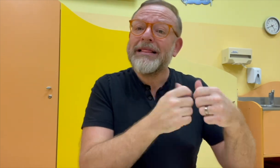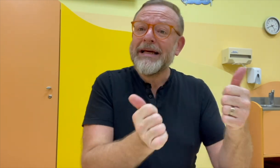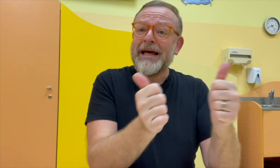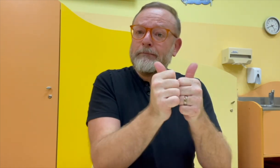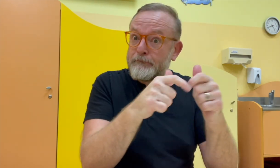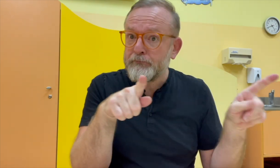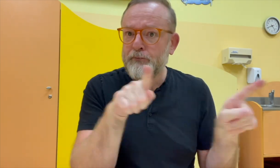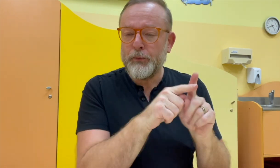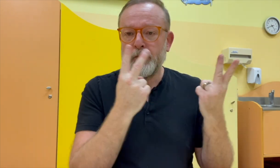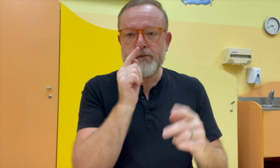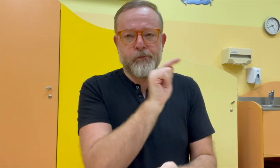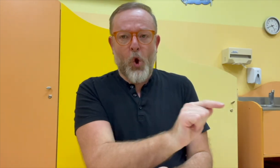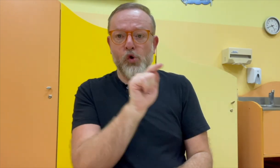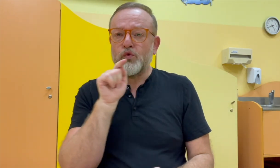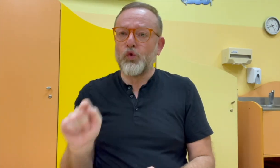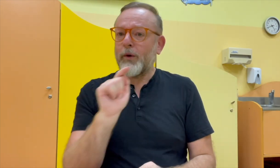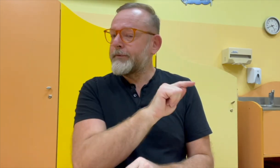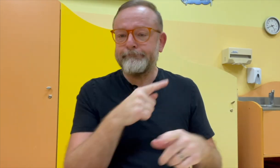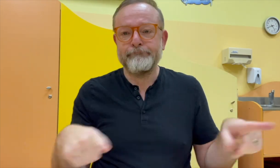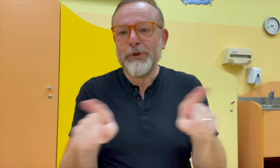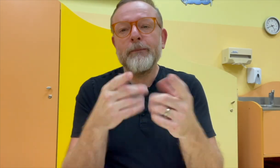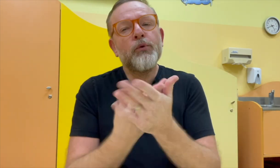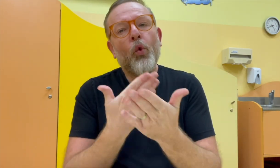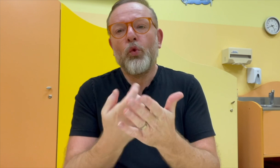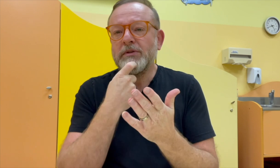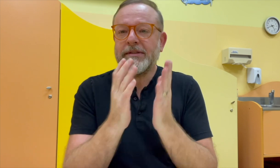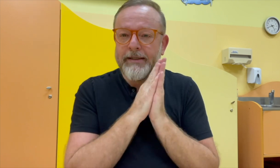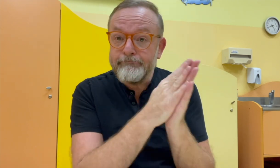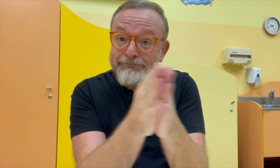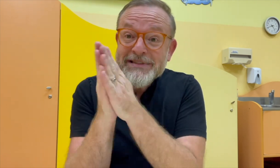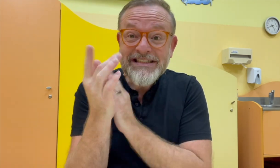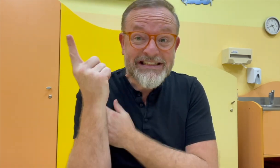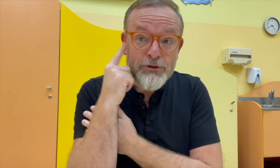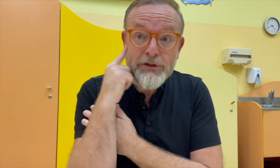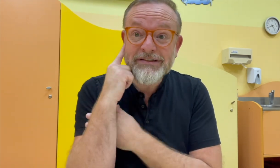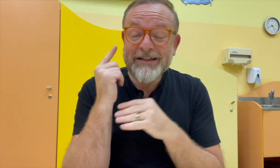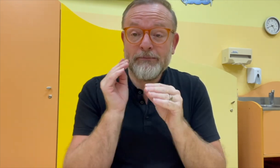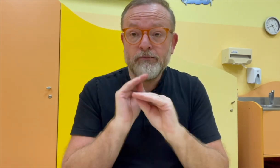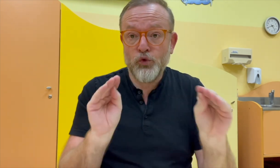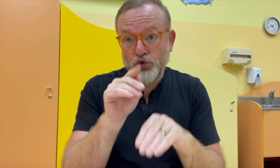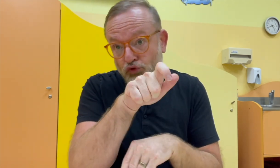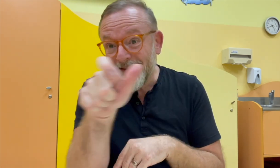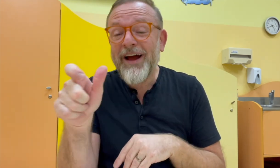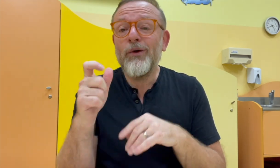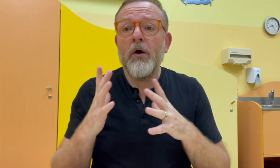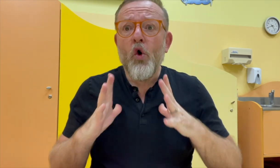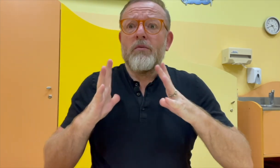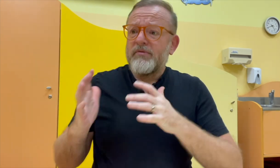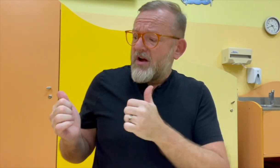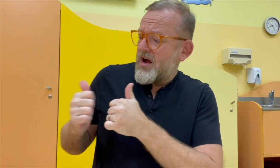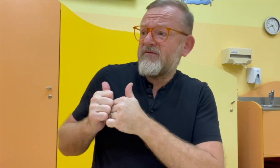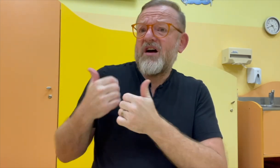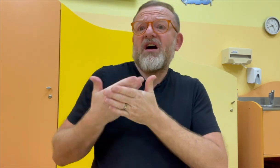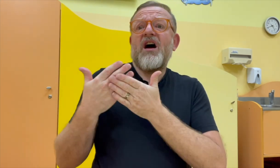ten důvod, jako adekvátní, proč je tam neslyšící kolega. A setkáváme se s tím i u tlumočníků, kteří také nemají rádi